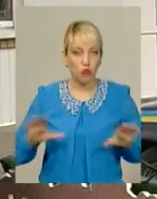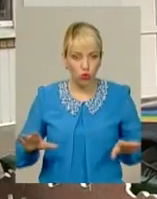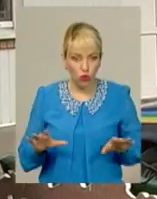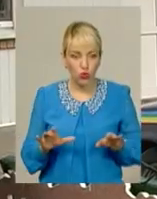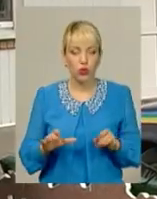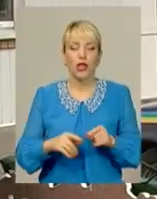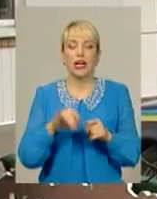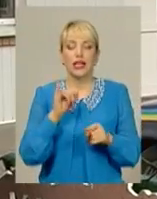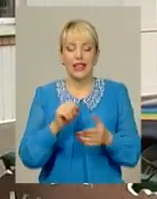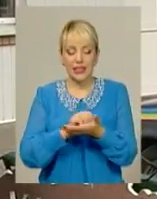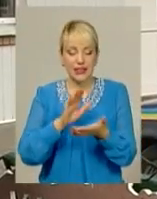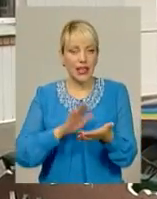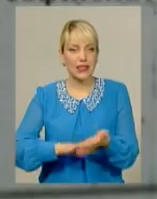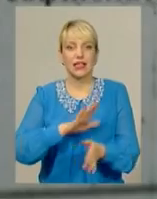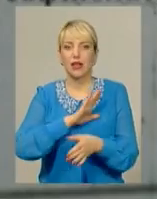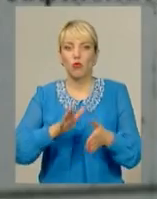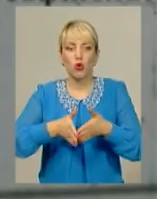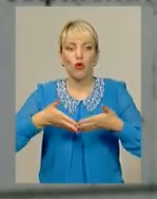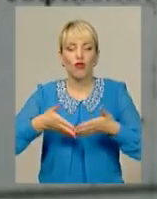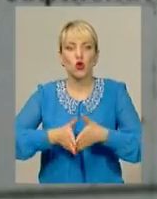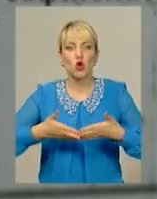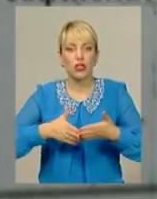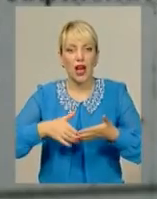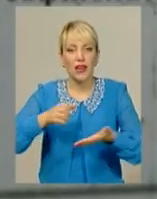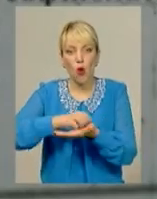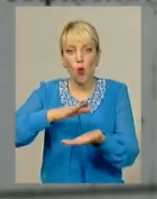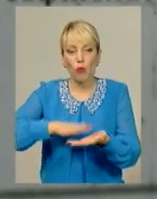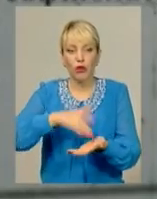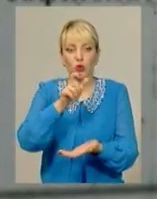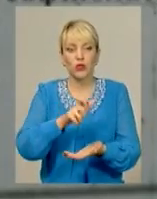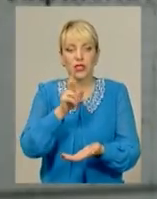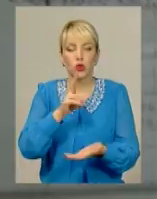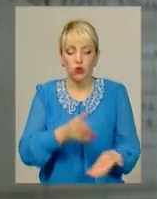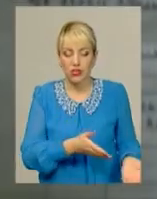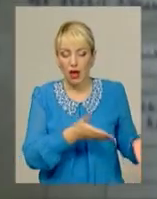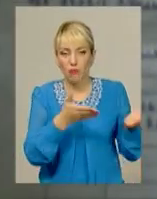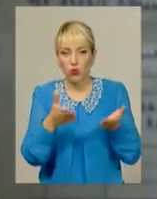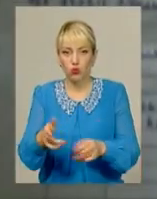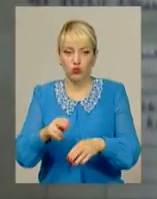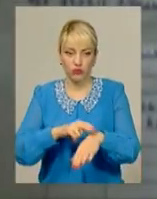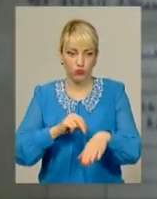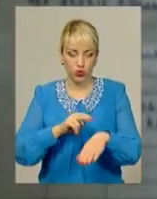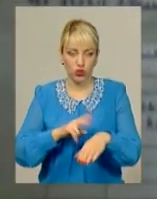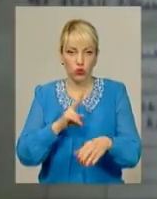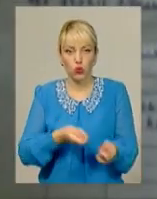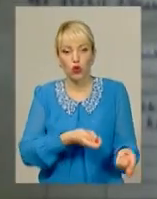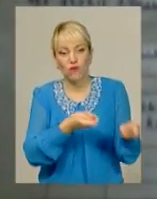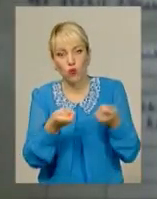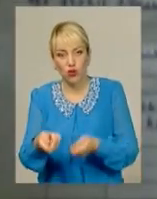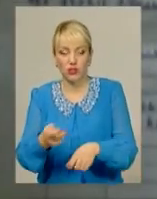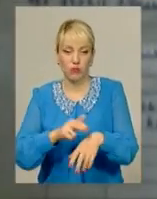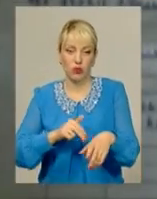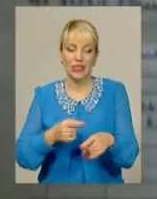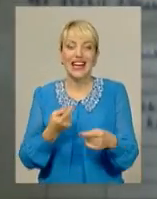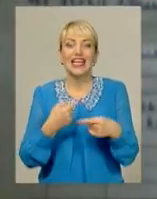Дані про них не записувалися в відповідному журналі обліку осіб, які доставляються та запрошуються до відділу поліції. Водночас такі